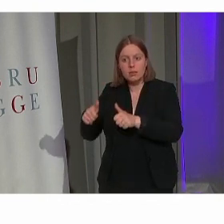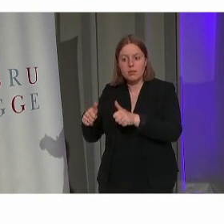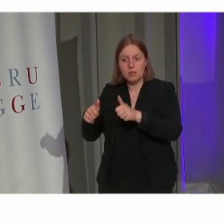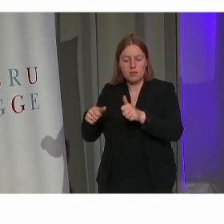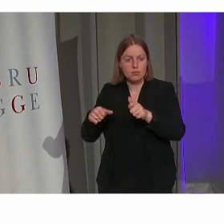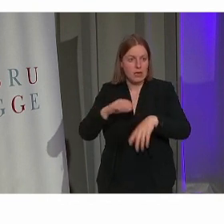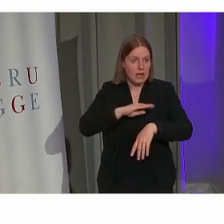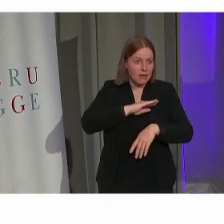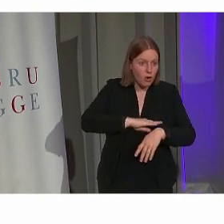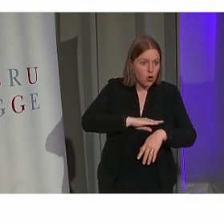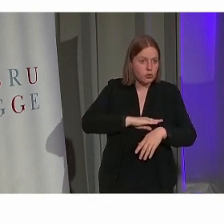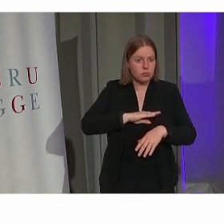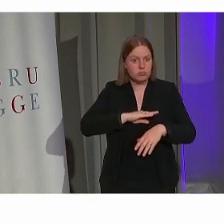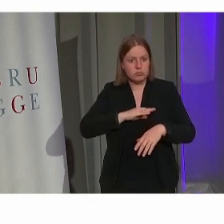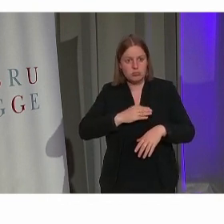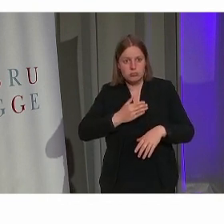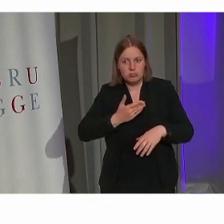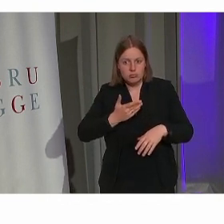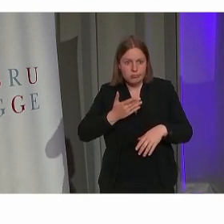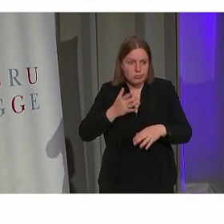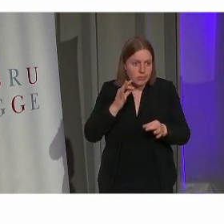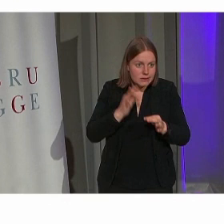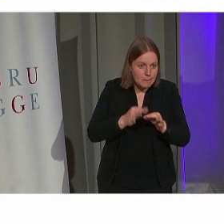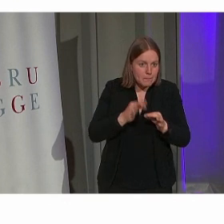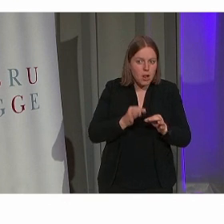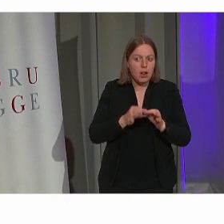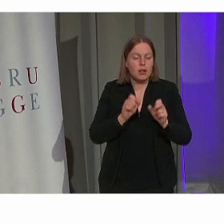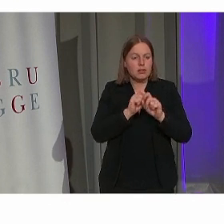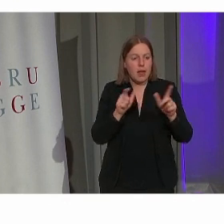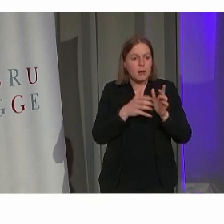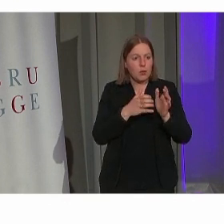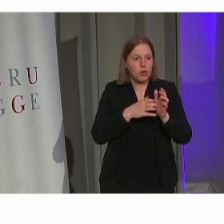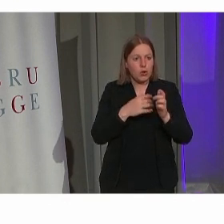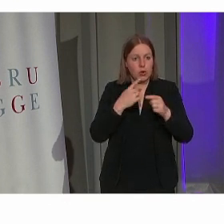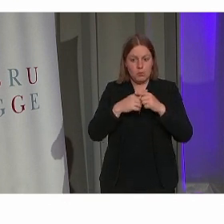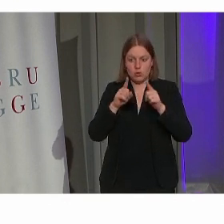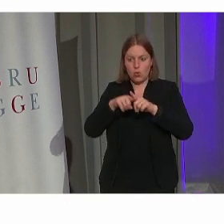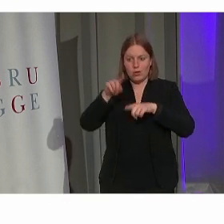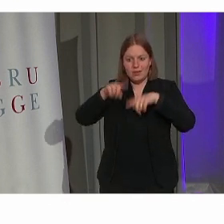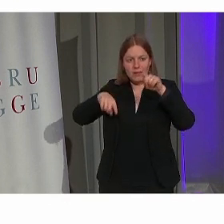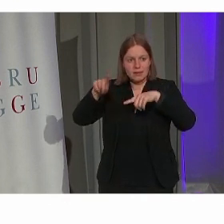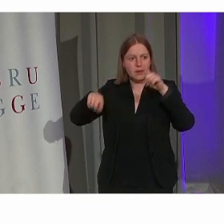Eenvoudig, simpel, taalgebruik. Maar ook diversiteit in beelden.